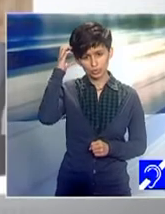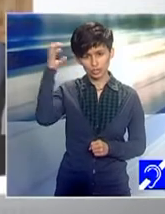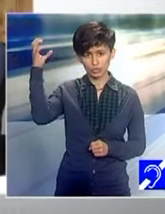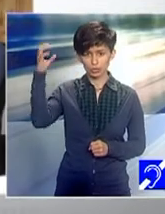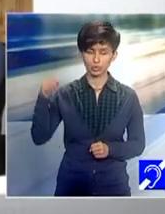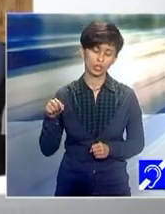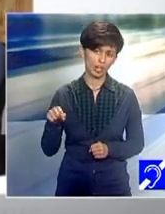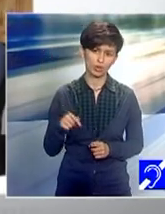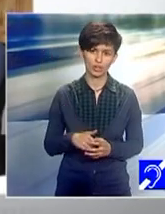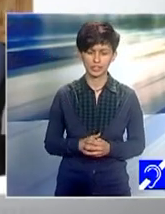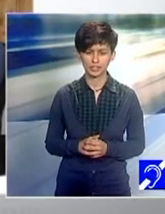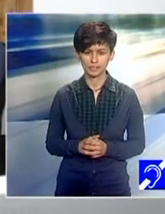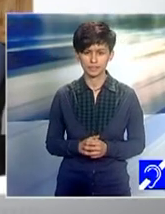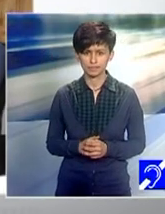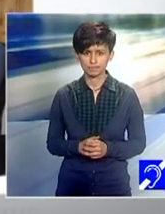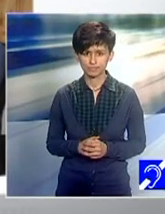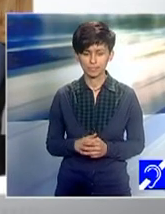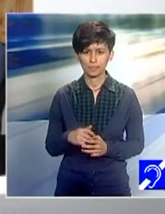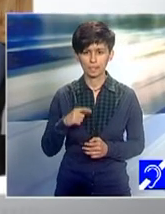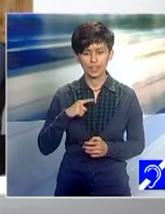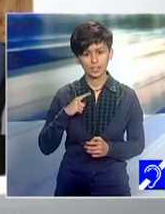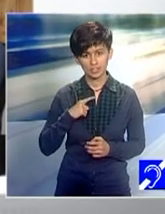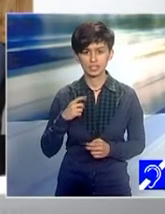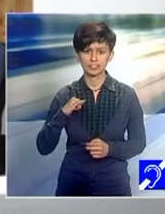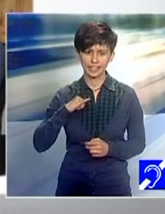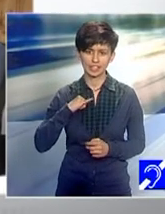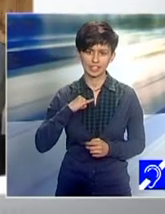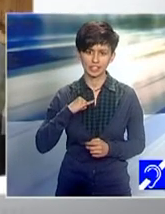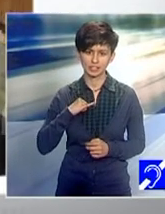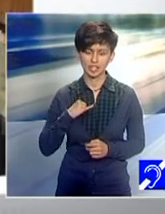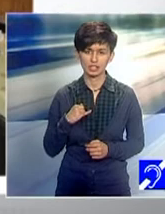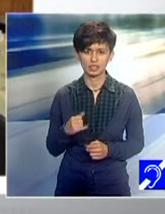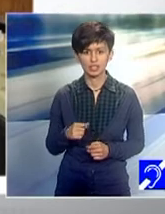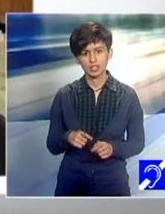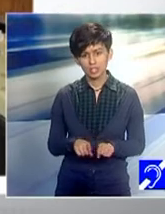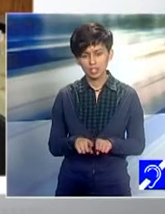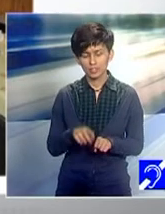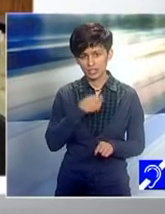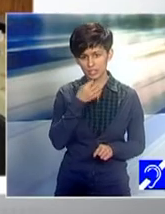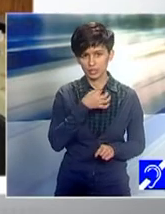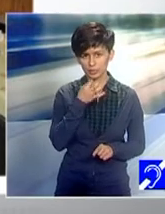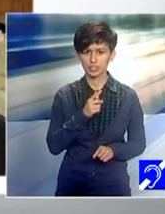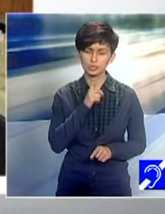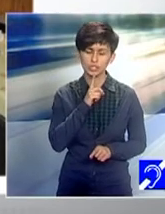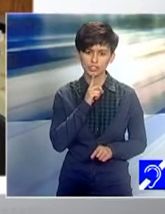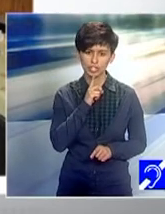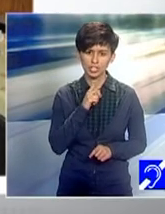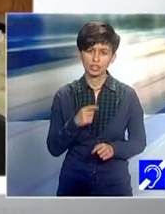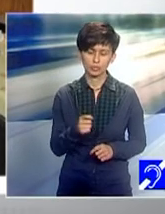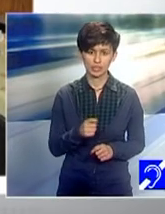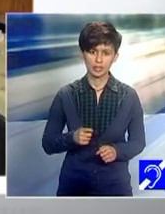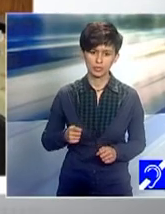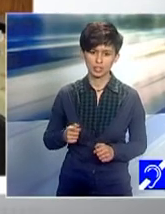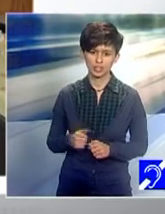dacă, cu atât mai mult, este interesant, așa cum spuneți și numele proiectului, aceste culturi sunt in between, adică între,